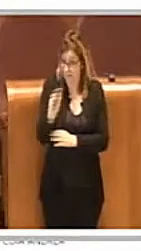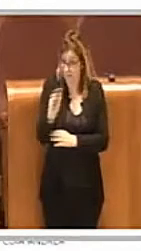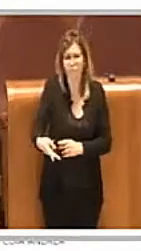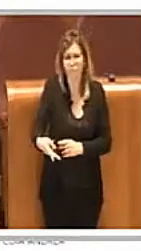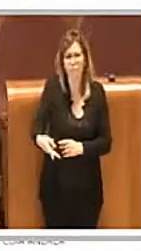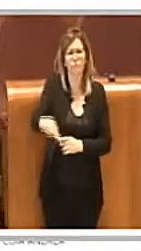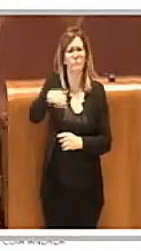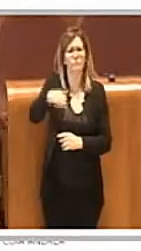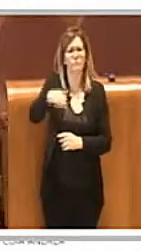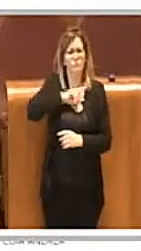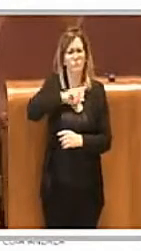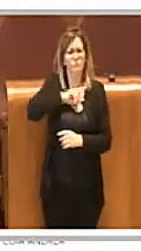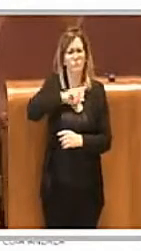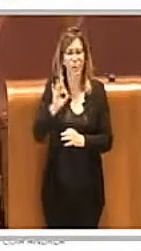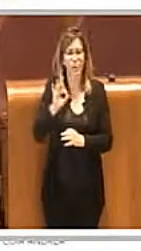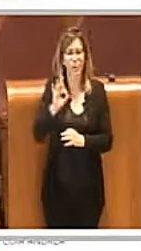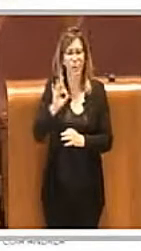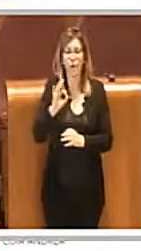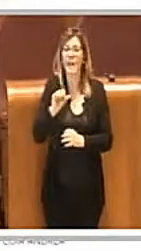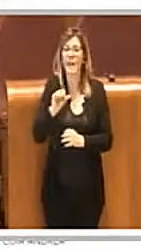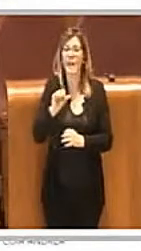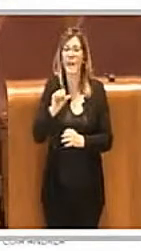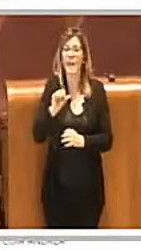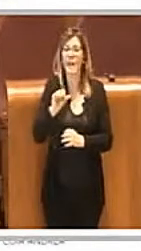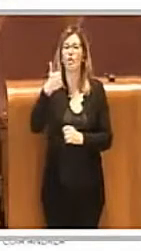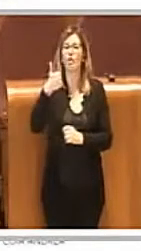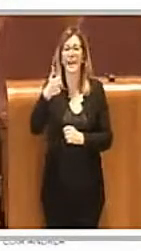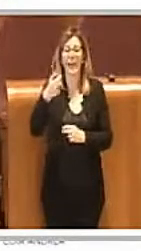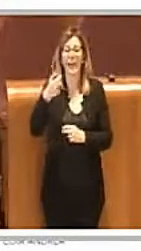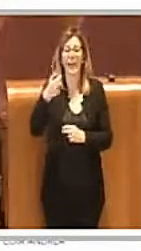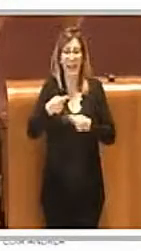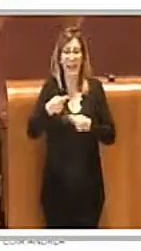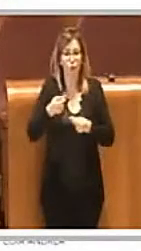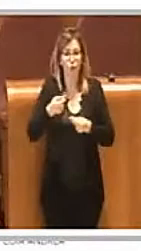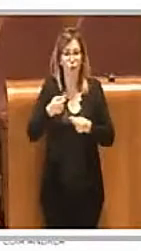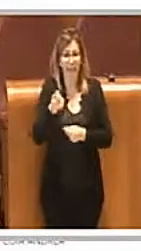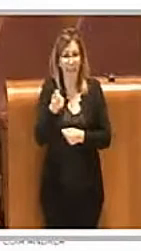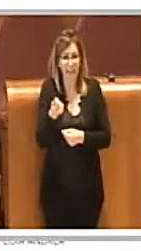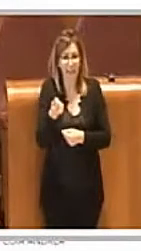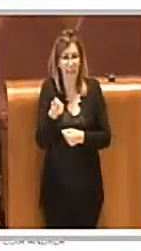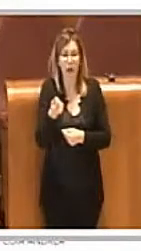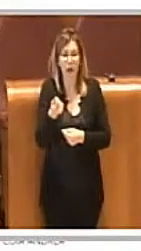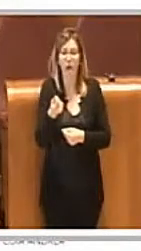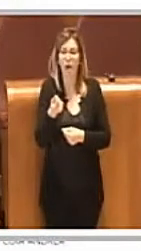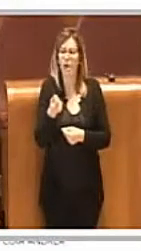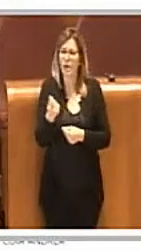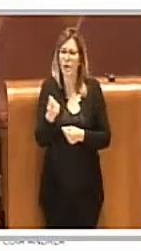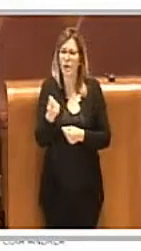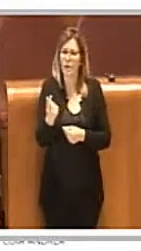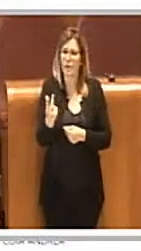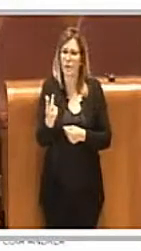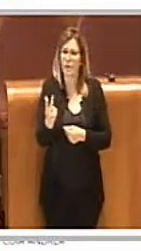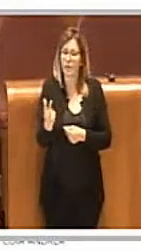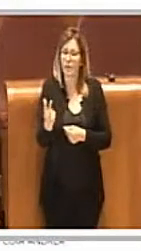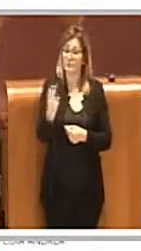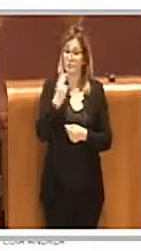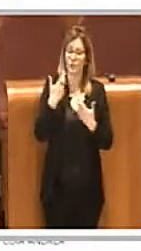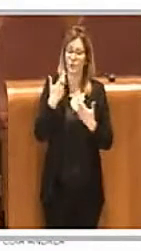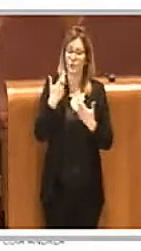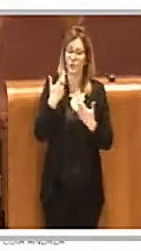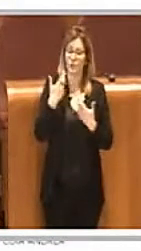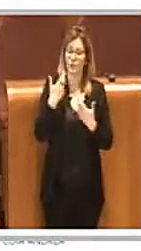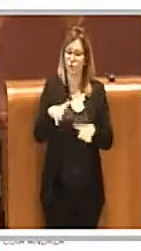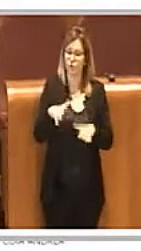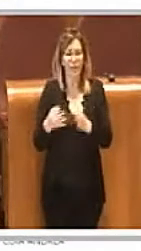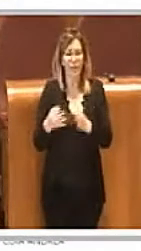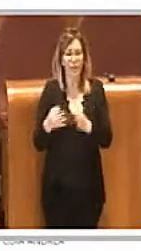proprio dal direttore della ragioneria che in considerazione, che mi ha fatto presente in considerazione di quanto stabilito